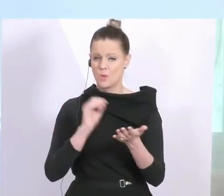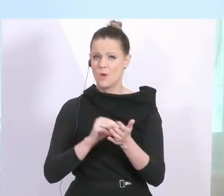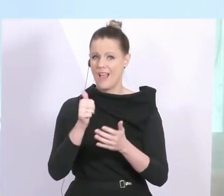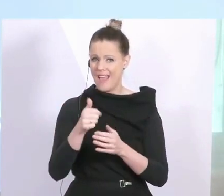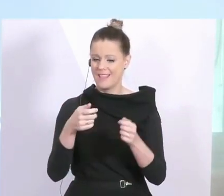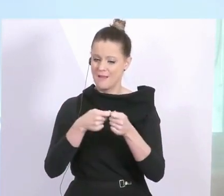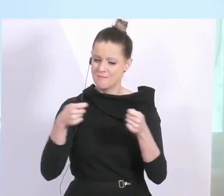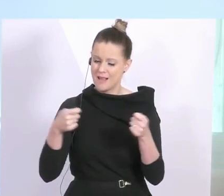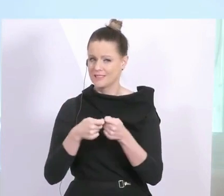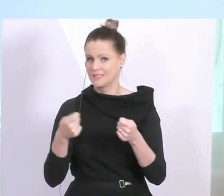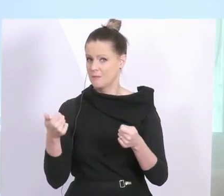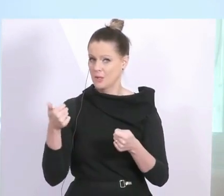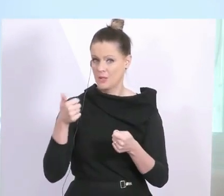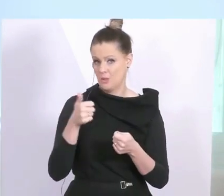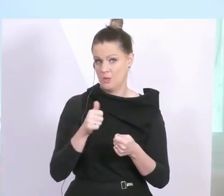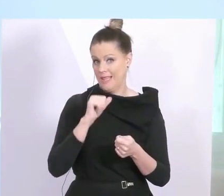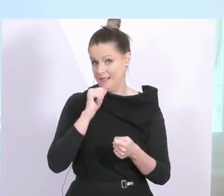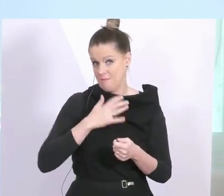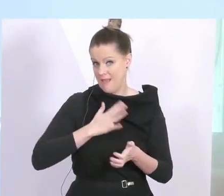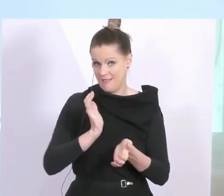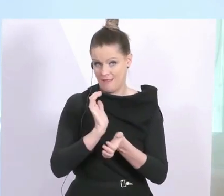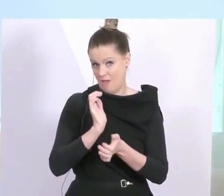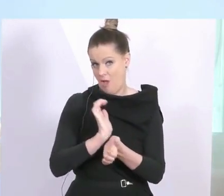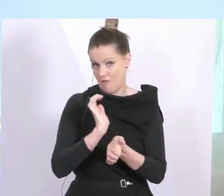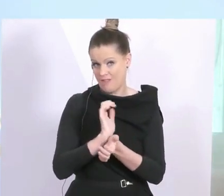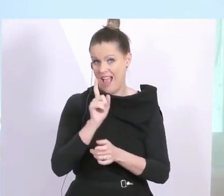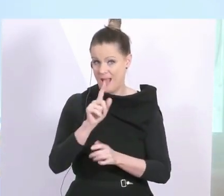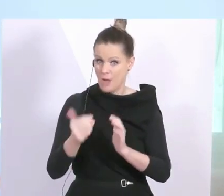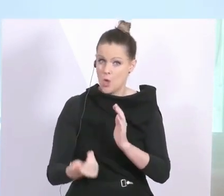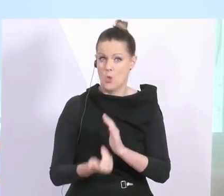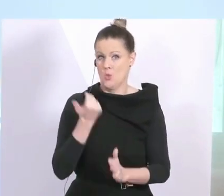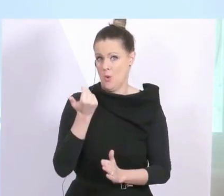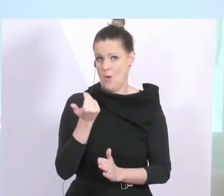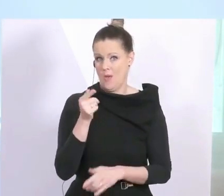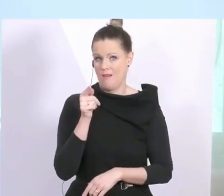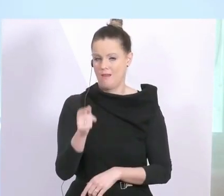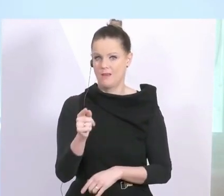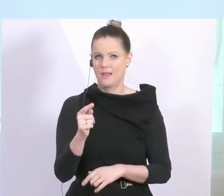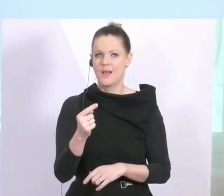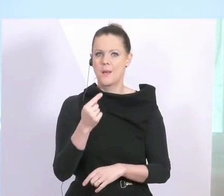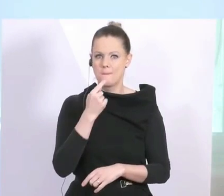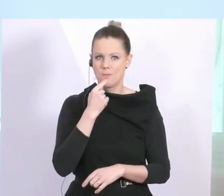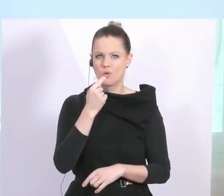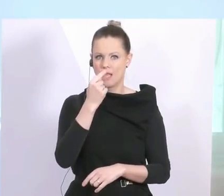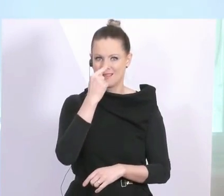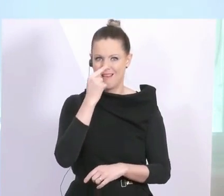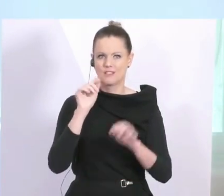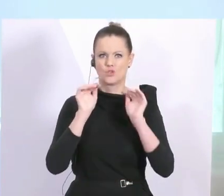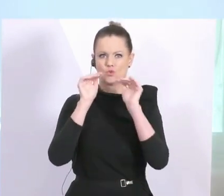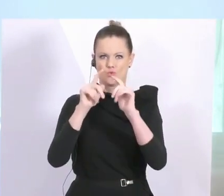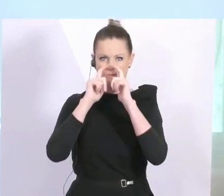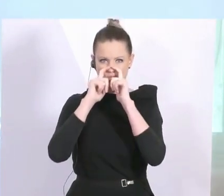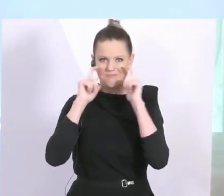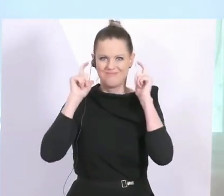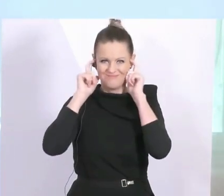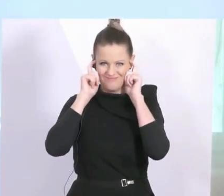begründen, weil es ist nicht mein Job sonst, aber weil sie eben so neu ist. Der Mund-Nasen-Schutz. Der Mund